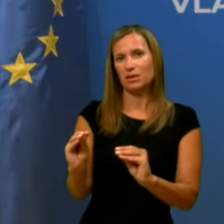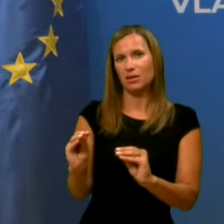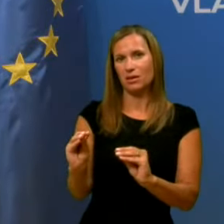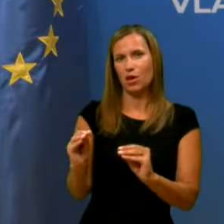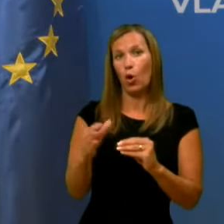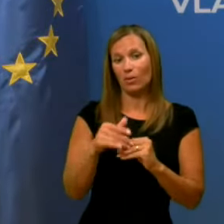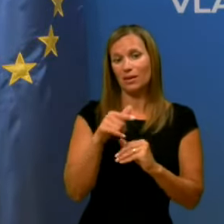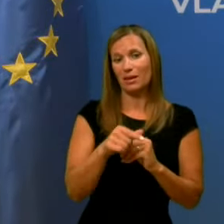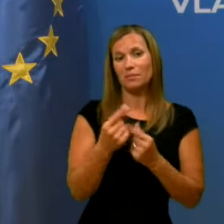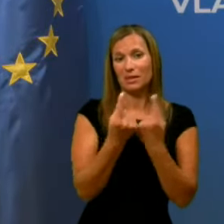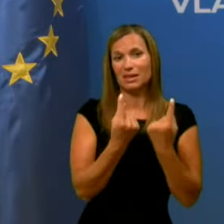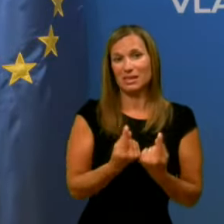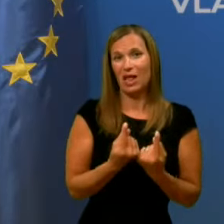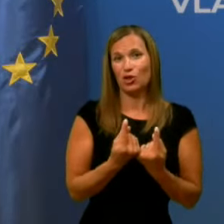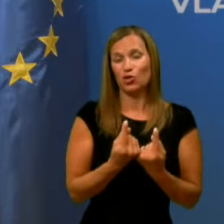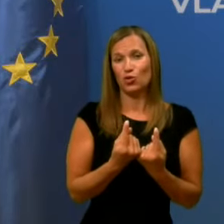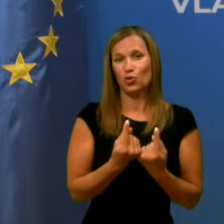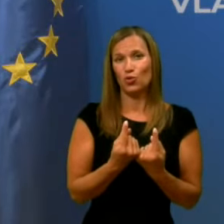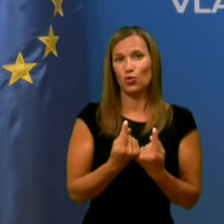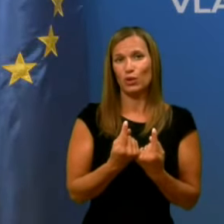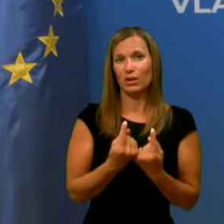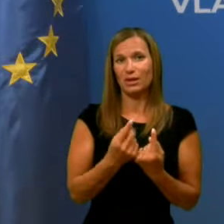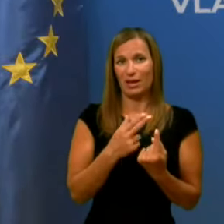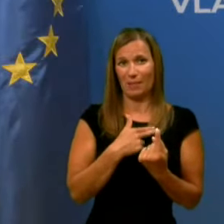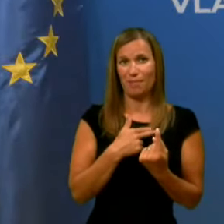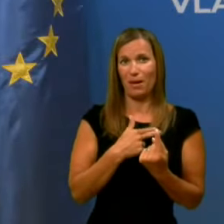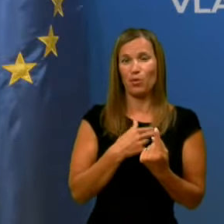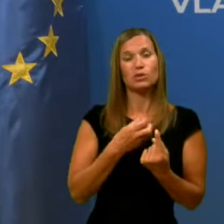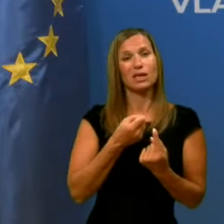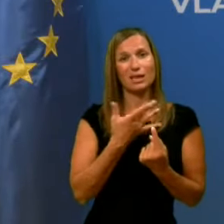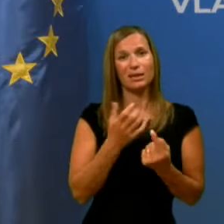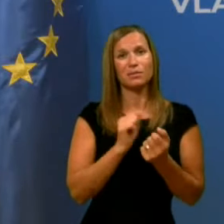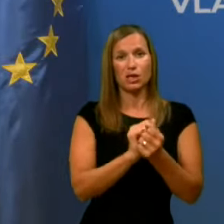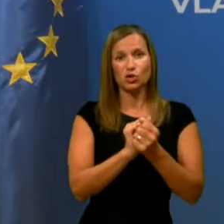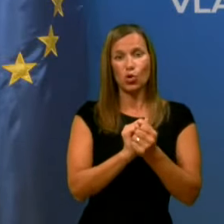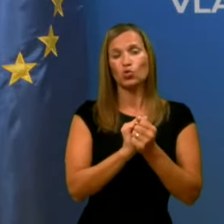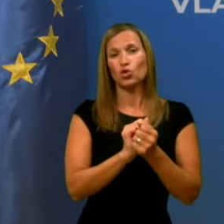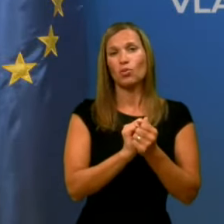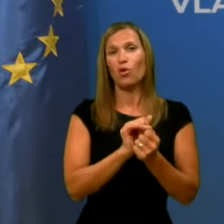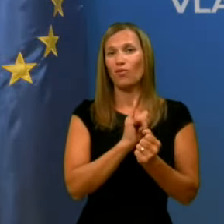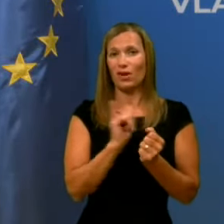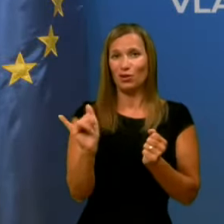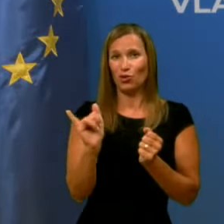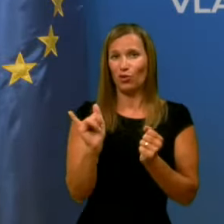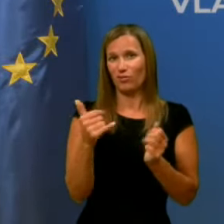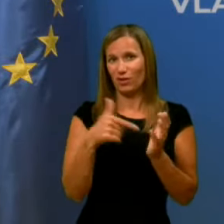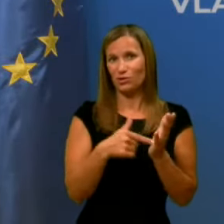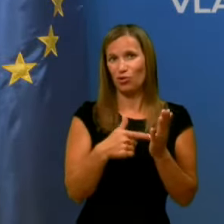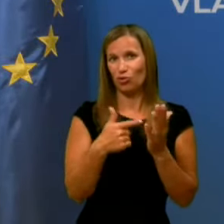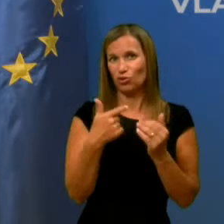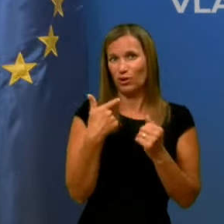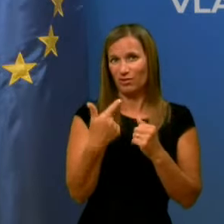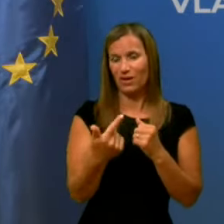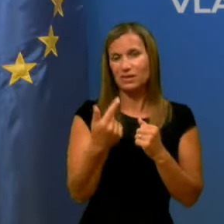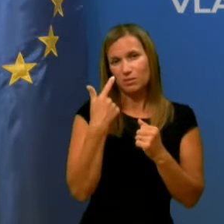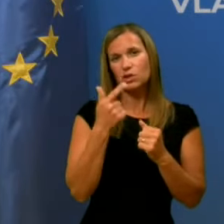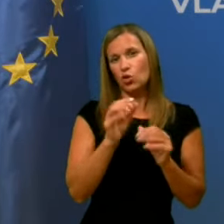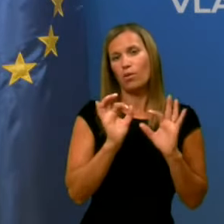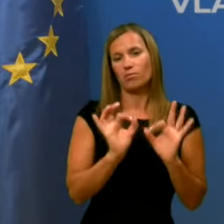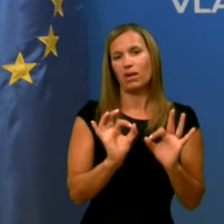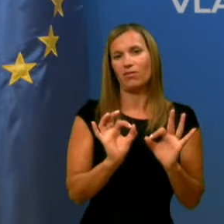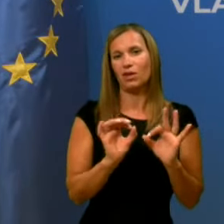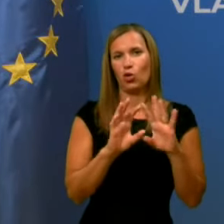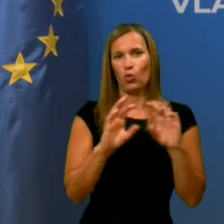takšnem stanju, ki ga dajemo, s katerim se soočamo v letu 2020, razumen ukrep